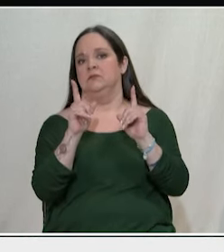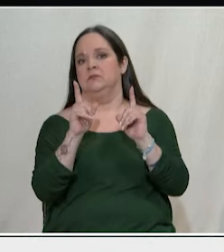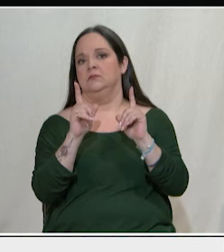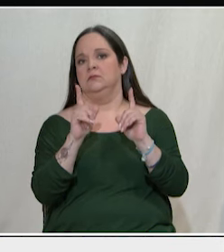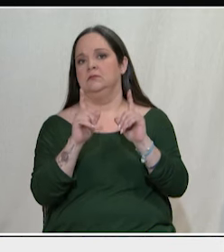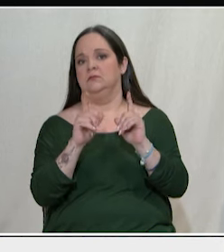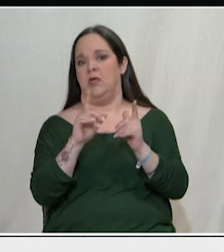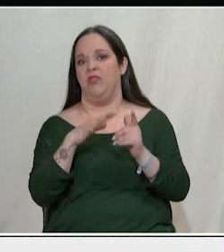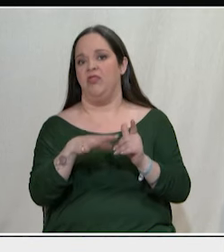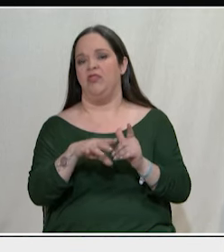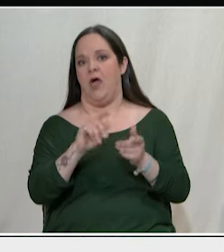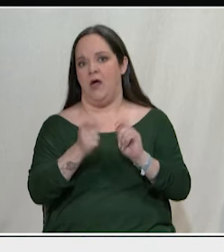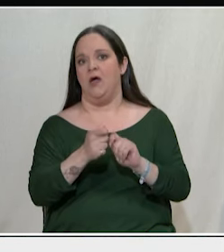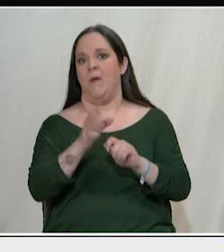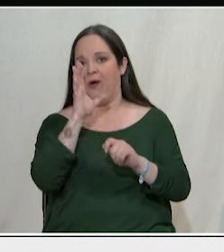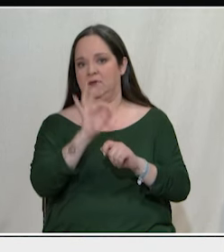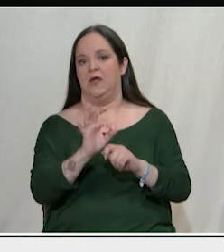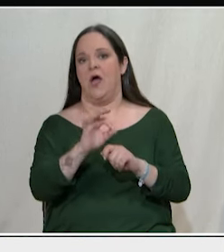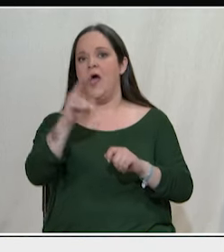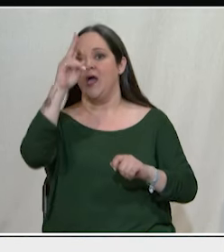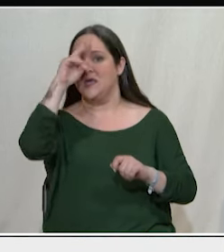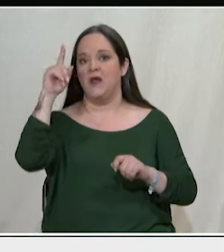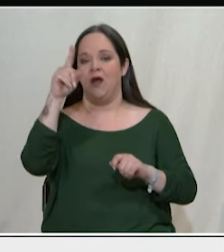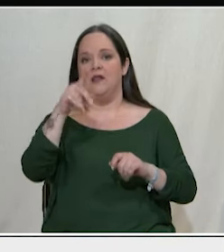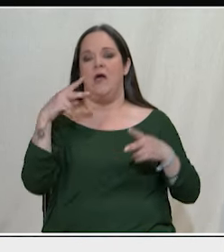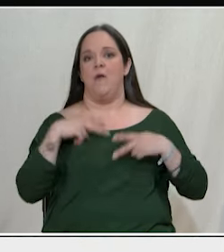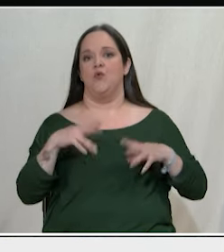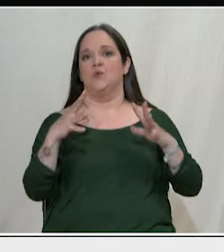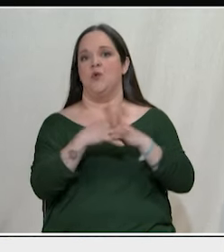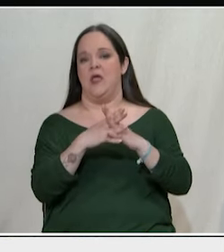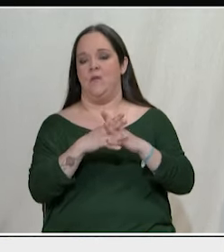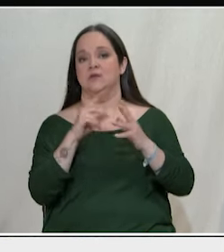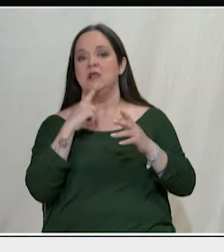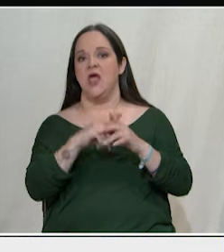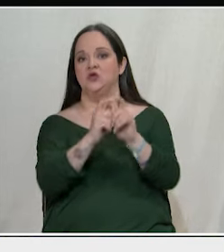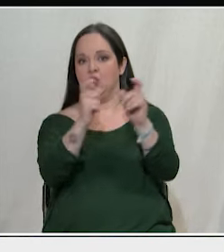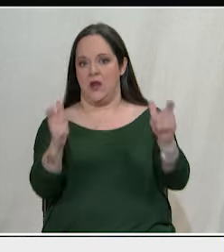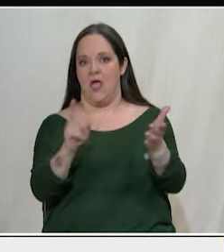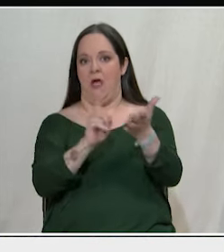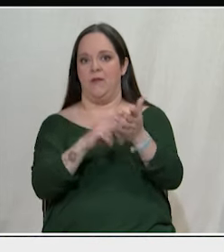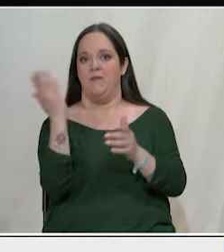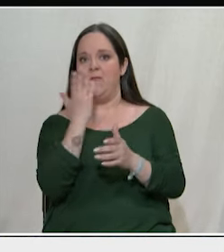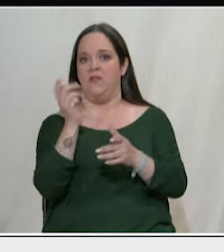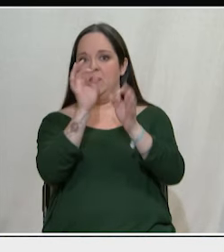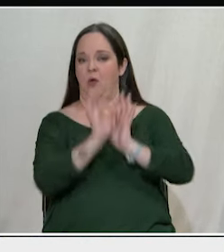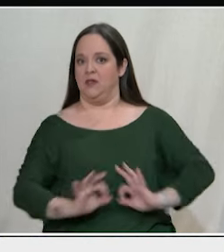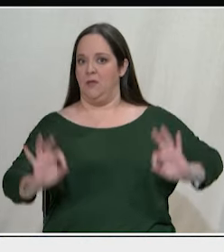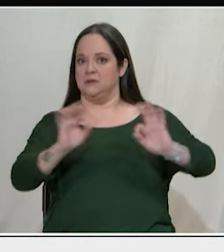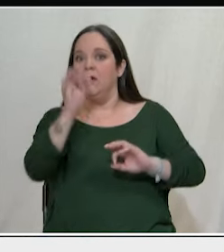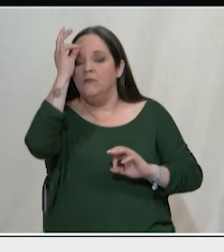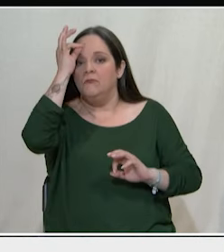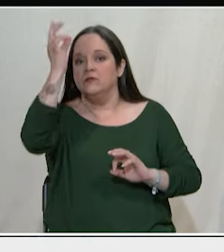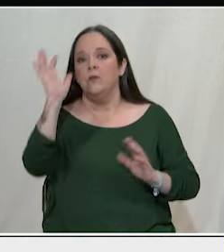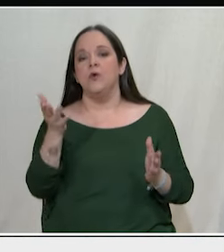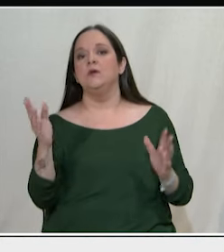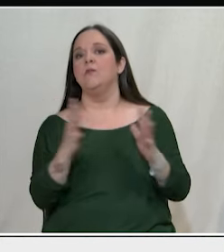γίνουν πραγματικά. Η Γερμανίδα, Υπουργός Πολέμου, να λέει ότι τα σχολεία πρέπει να προετοιμάσουν τους μαθητές για τον εδεχόμενο του πολέμου. Και σε αυτό